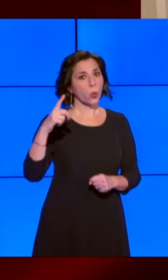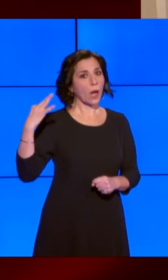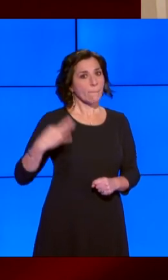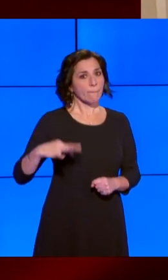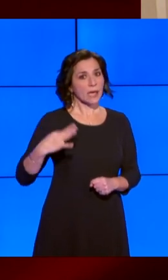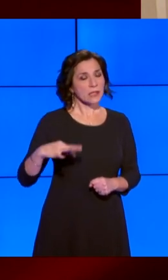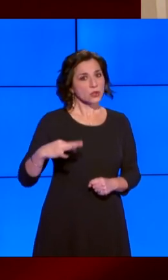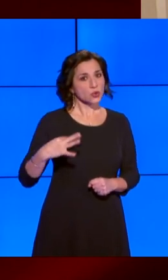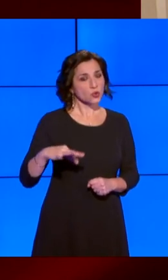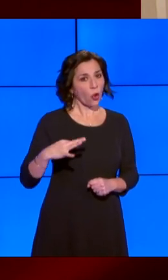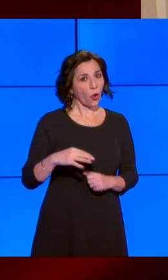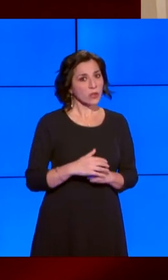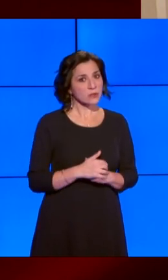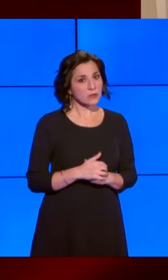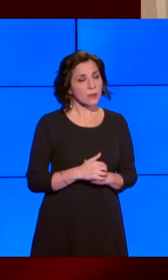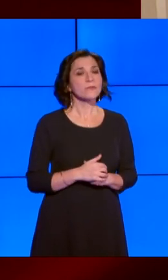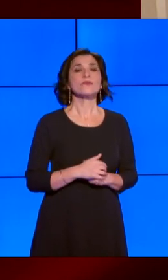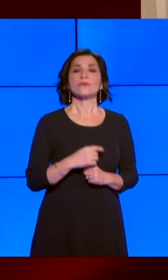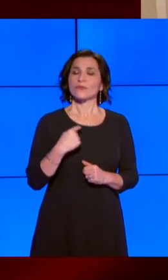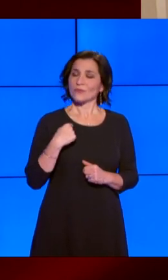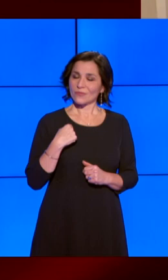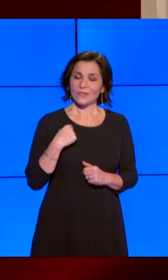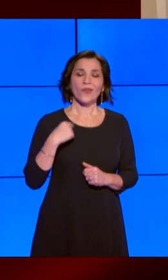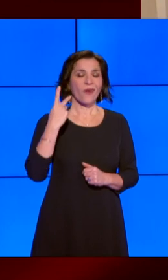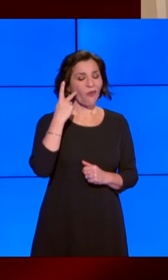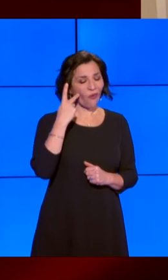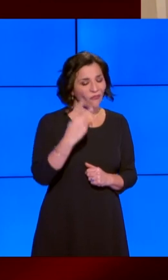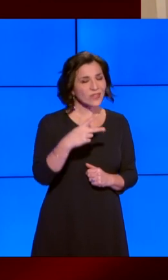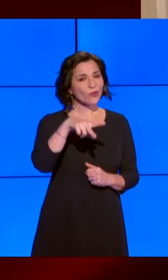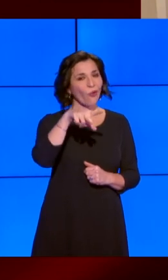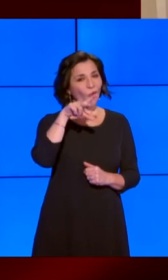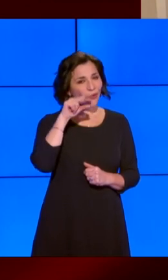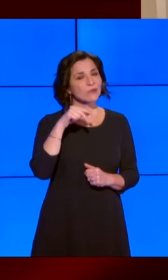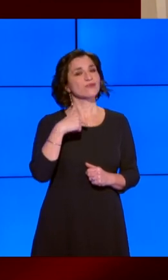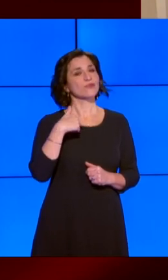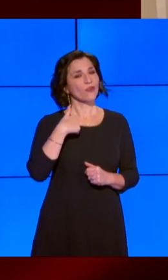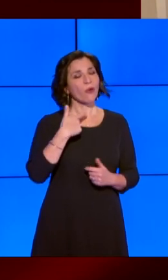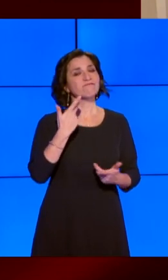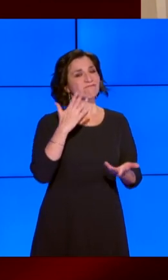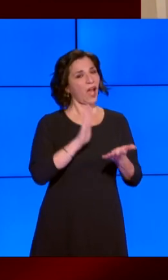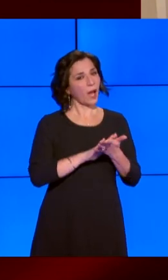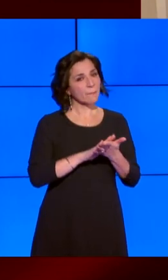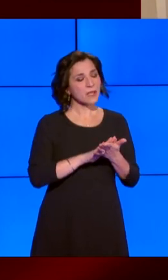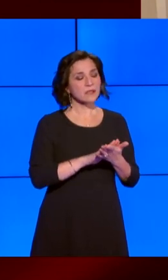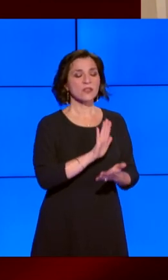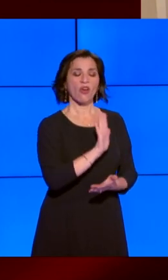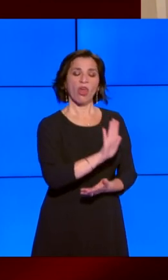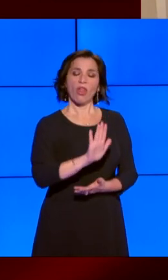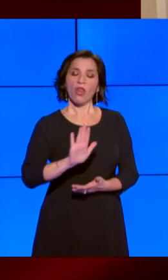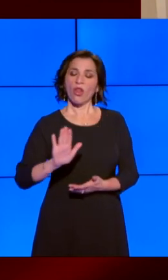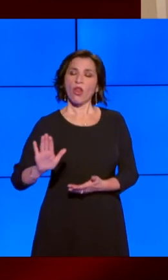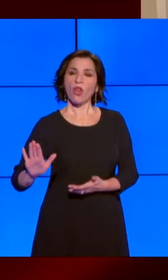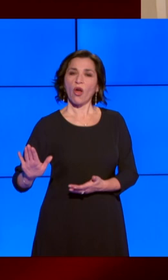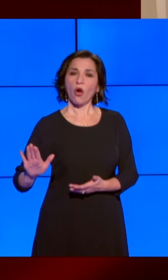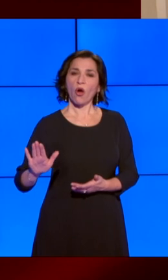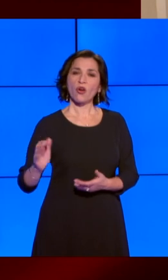Ho conosciuto e apprezzato in tante occasioni l'attività che si svolge in questa costellazione